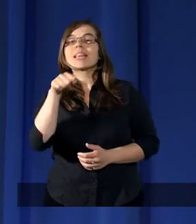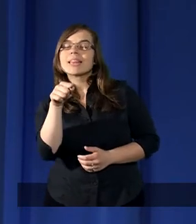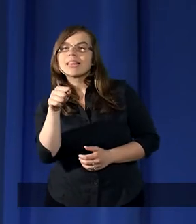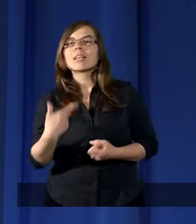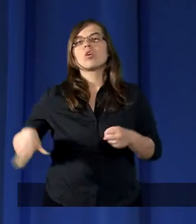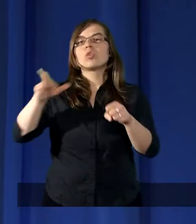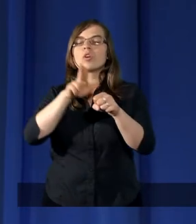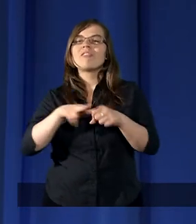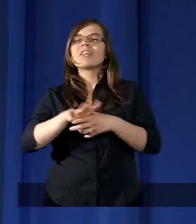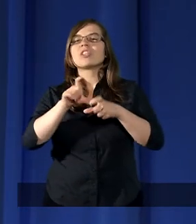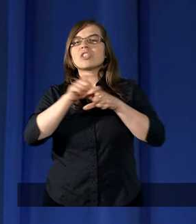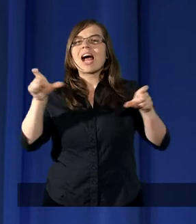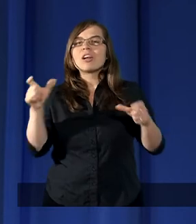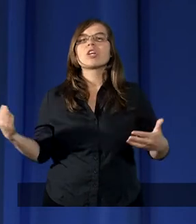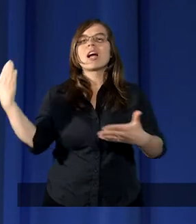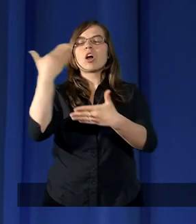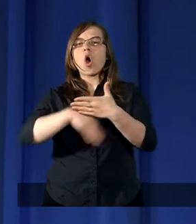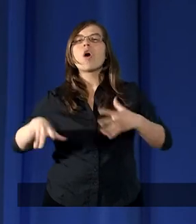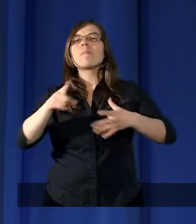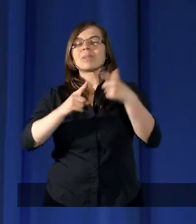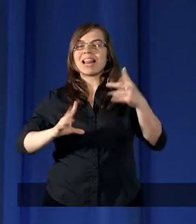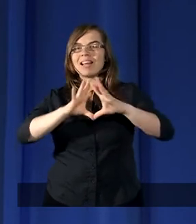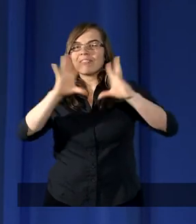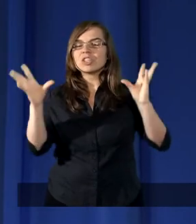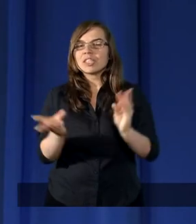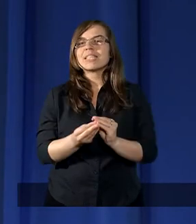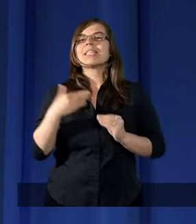którzy w czasie końca przede wszystkim